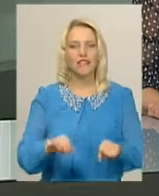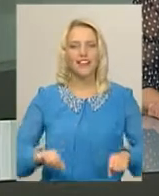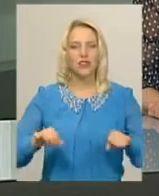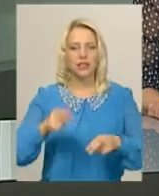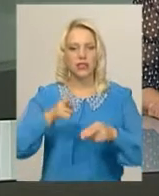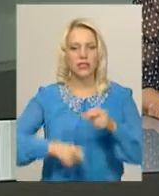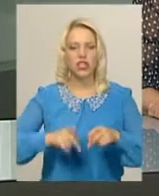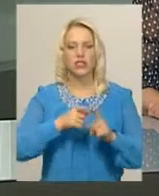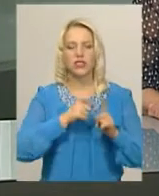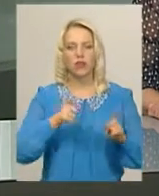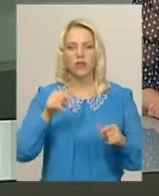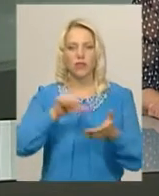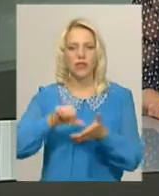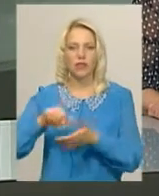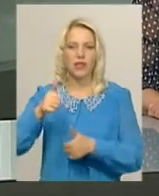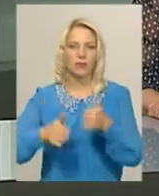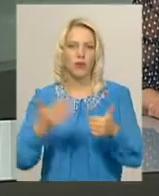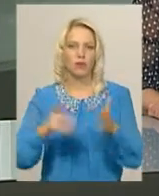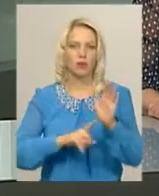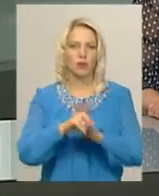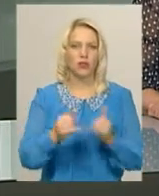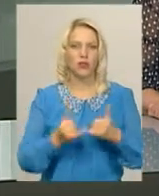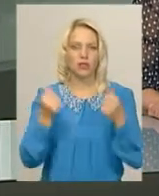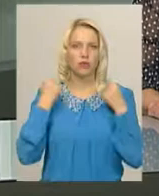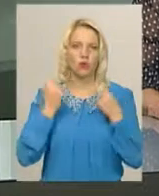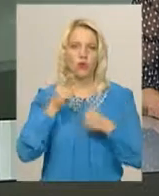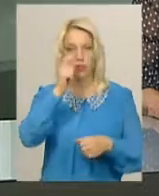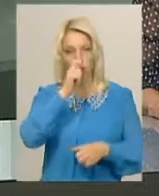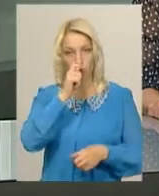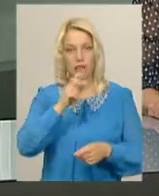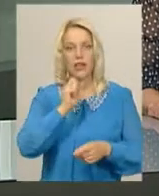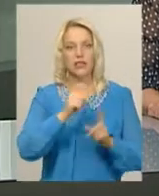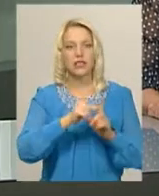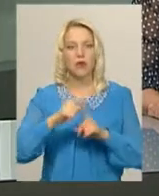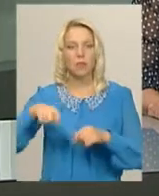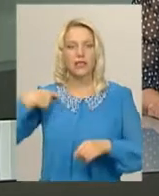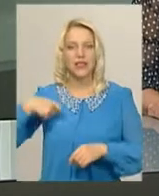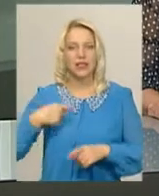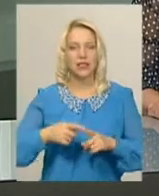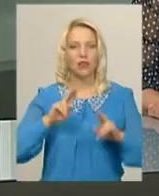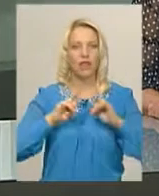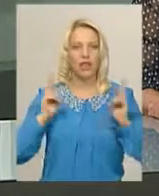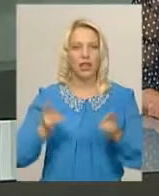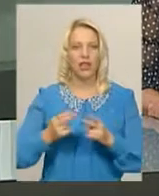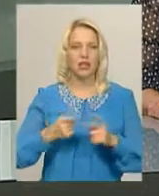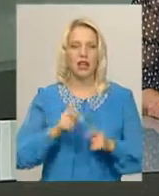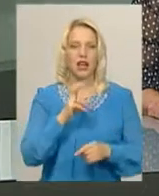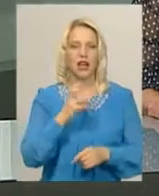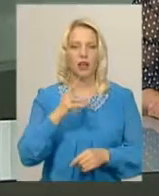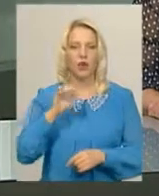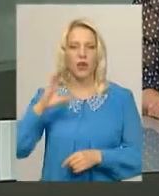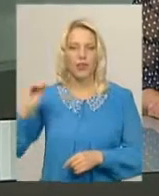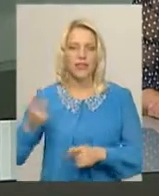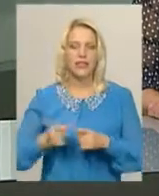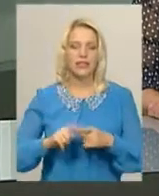завершили сезон виступів на змаганнях, який розпочався для спортсменів у квітні. За словами президента Федерації каноїв області Віктора Флерчука,